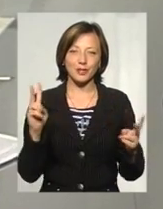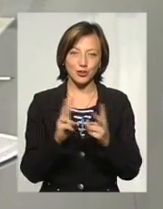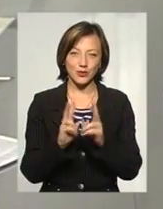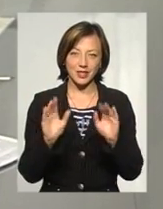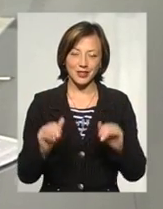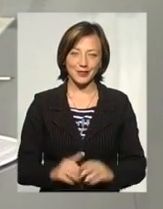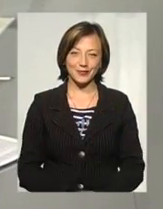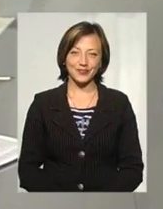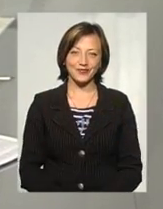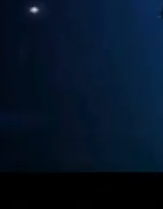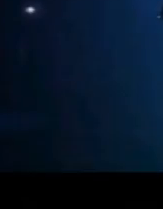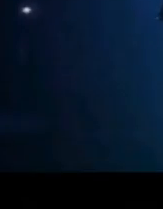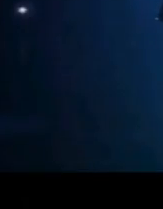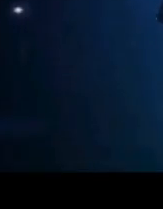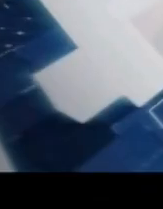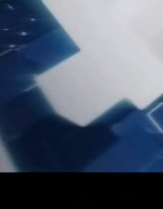зустрічей.